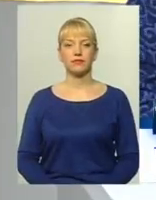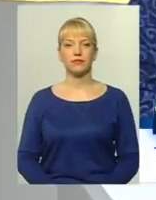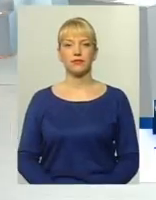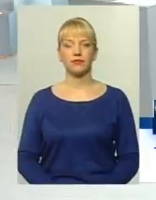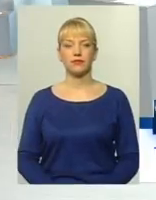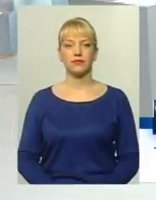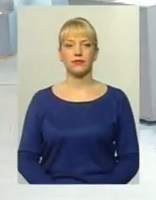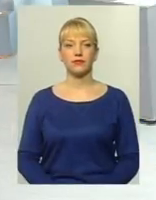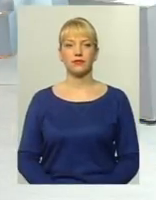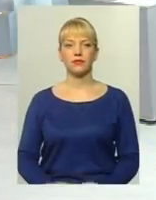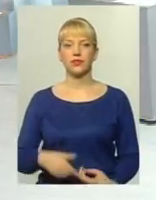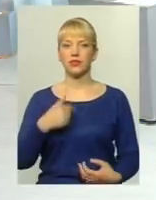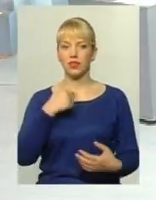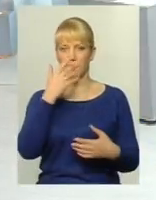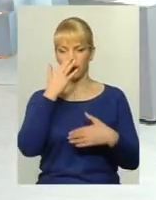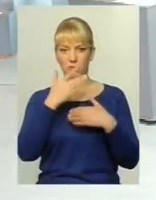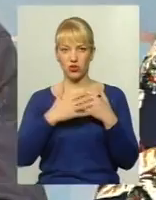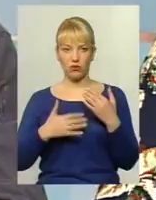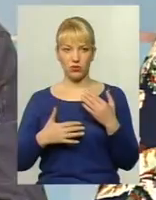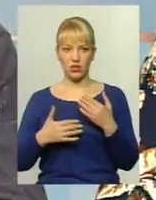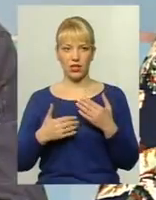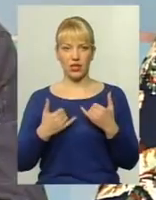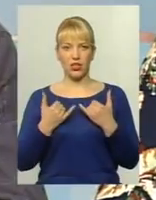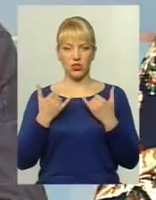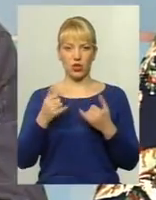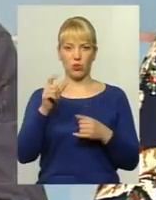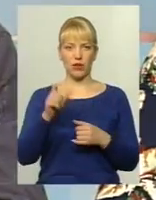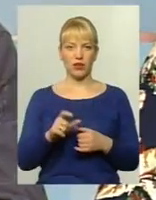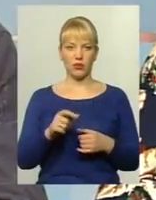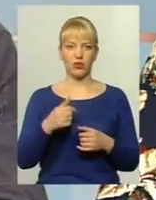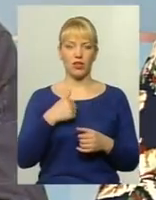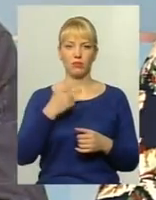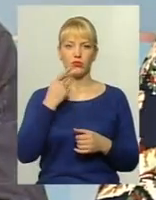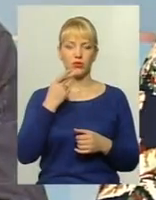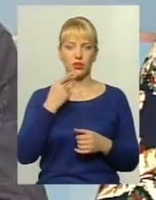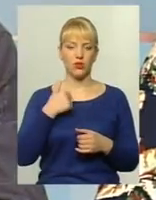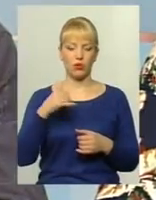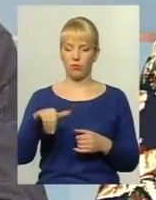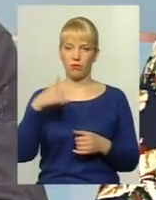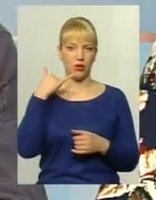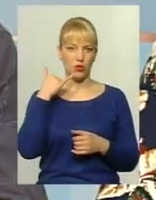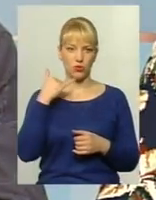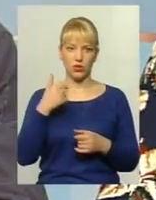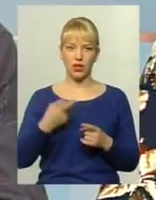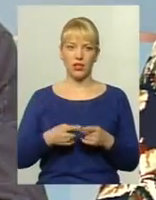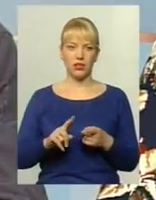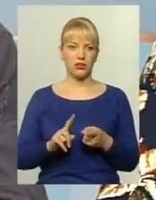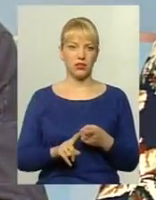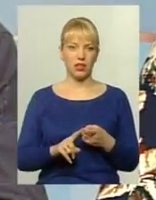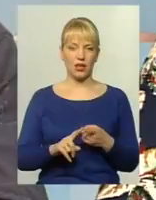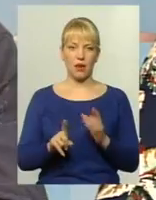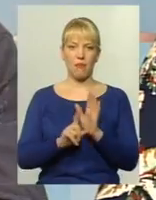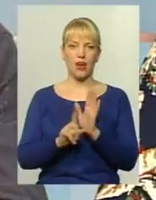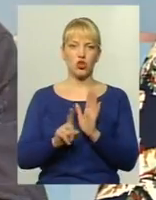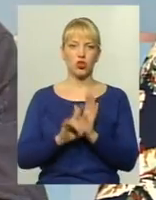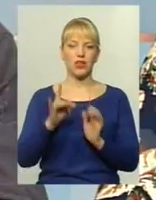Я вибачаюся. Шановна громадянка, я постійно телефон беру. І це маршрут